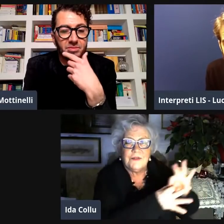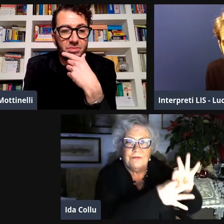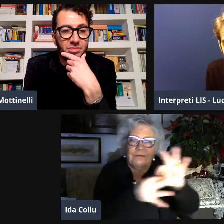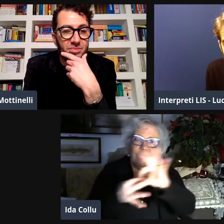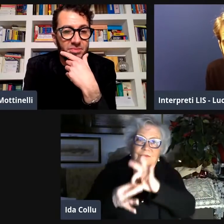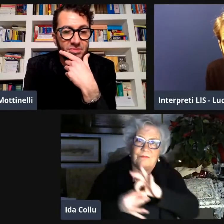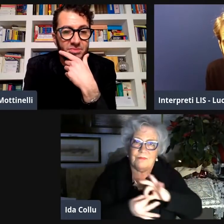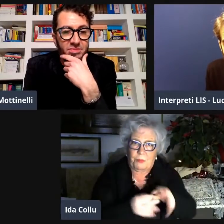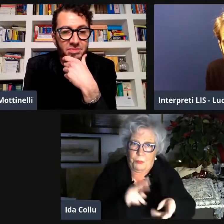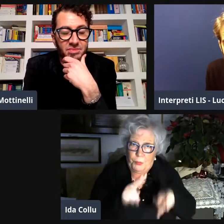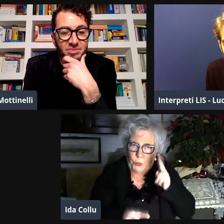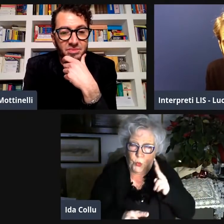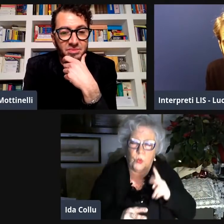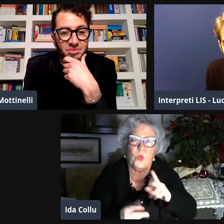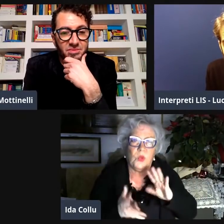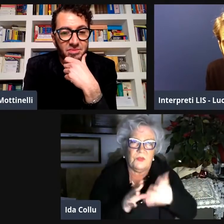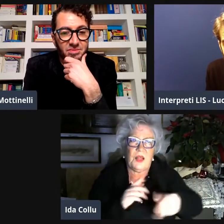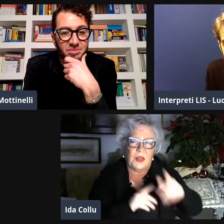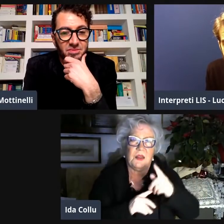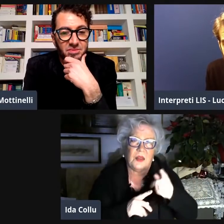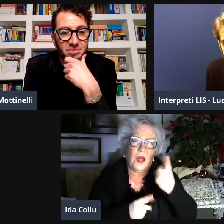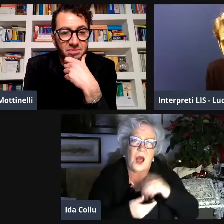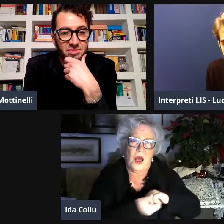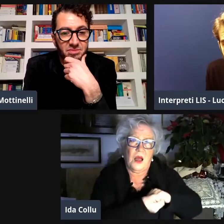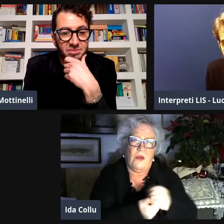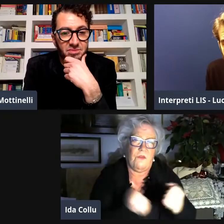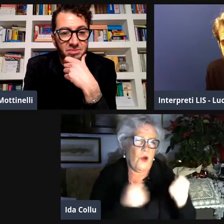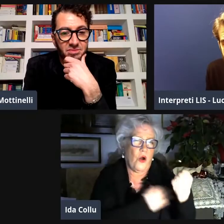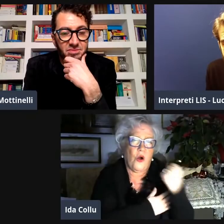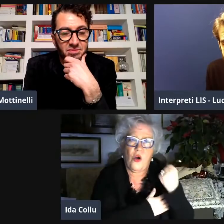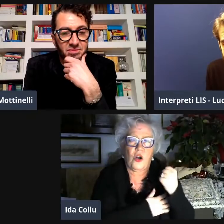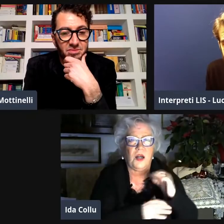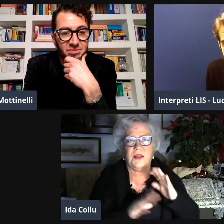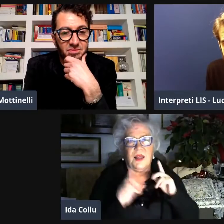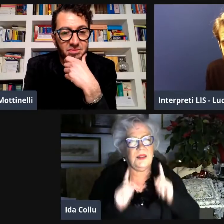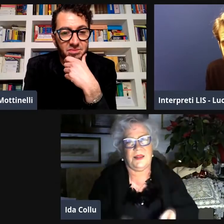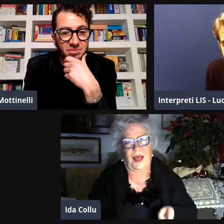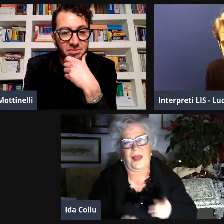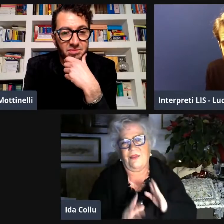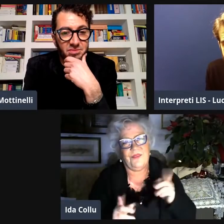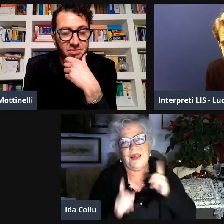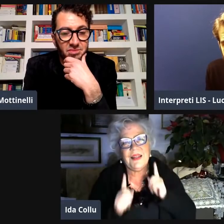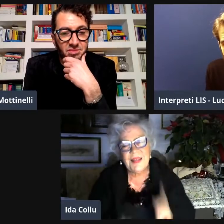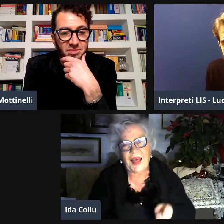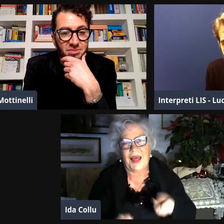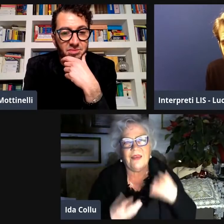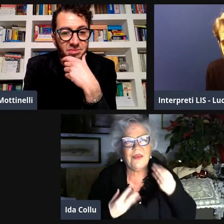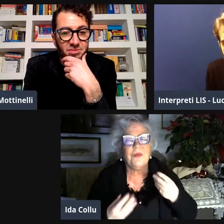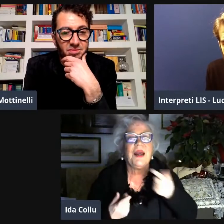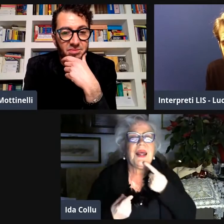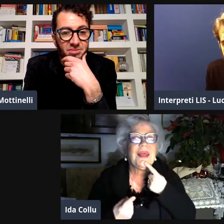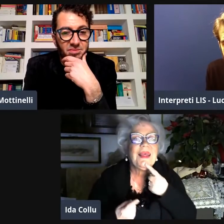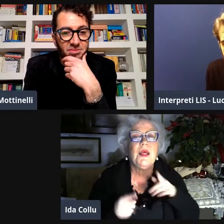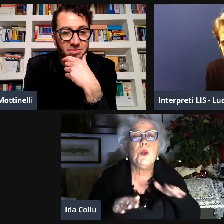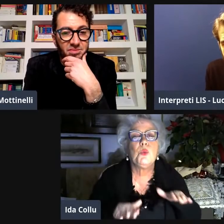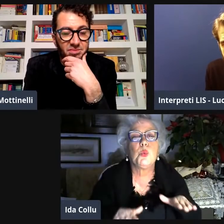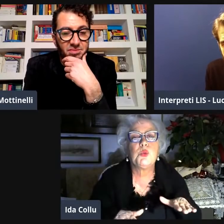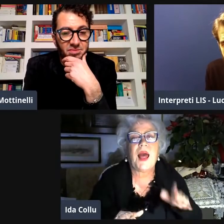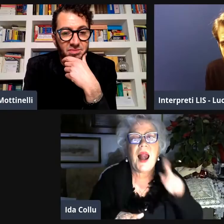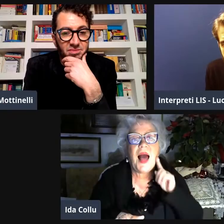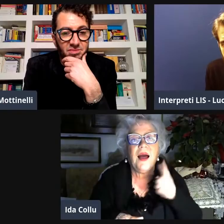penso che se fossimo più legati saremo più forti